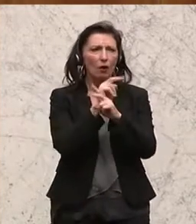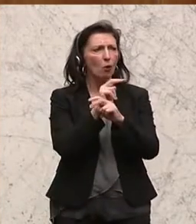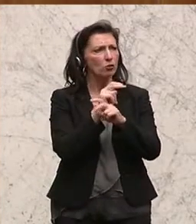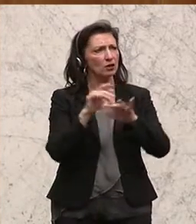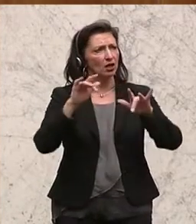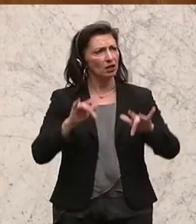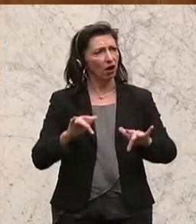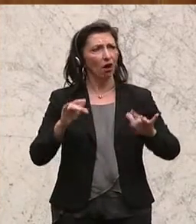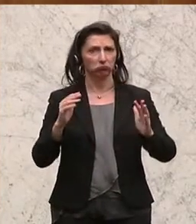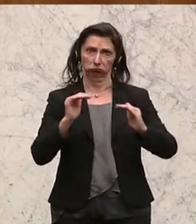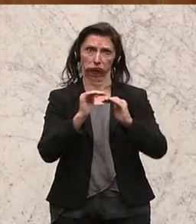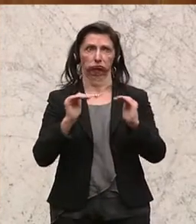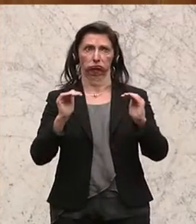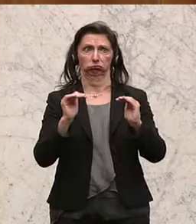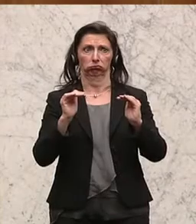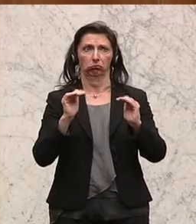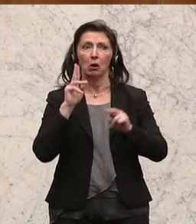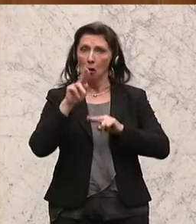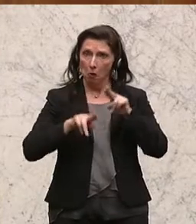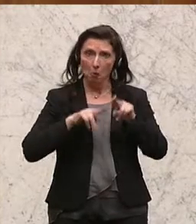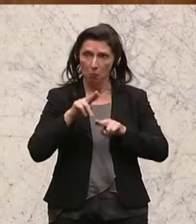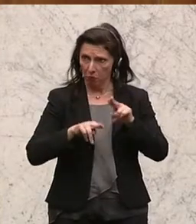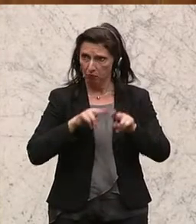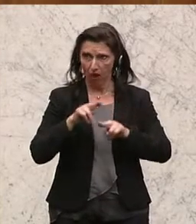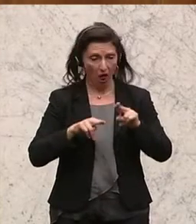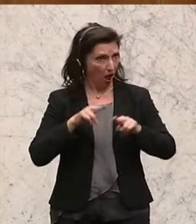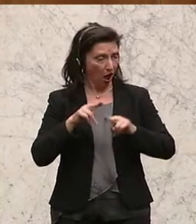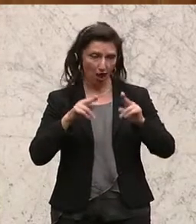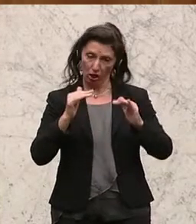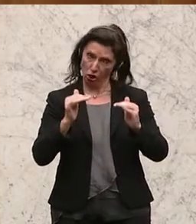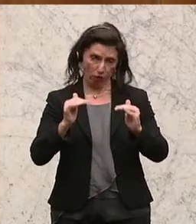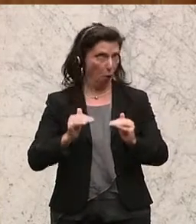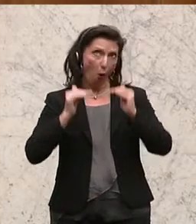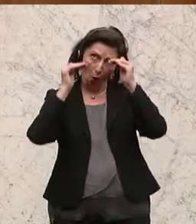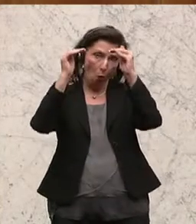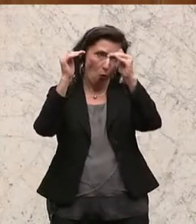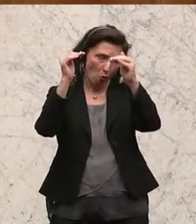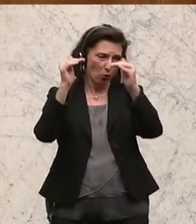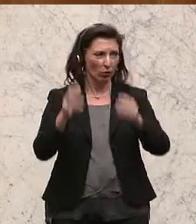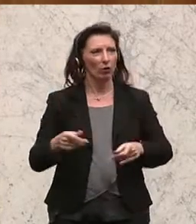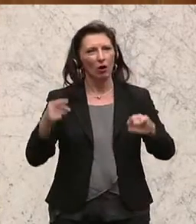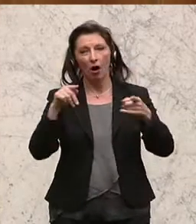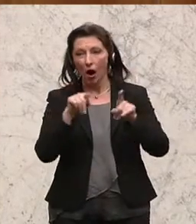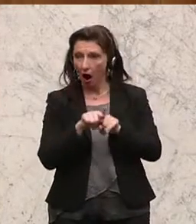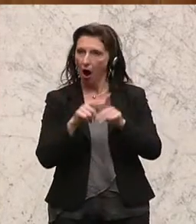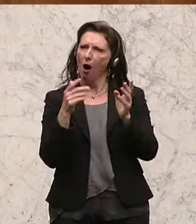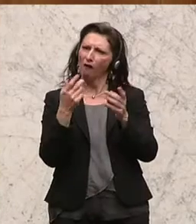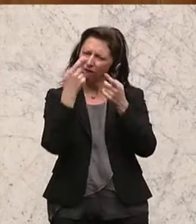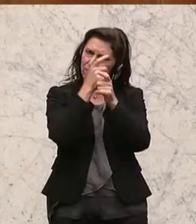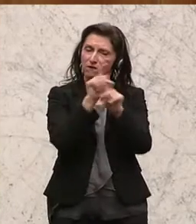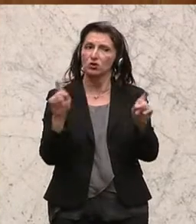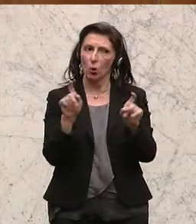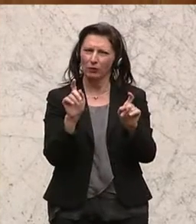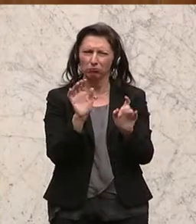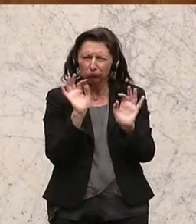hohes Niveau an Pflegeleistungen und wir haben ein hohes Niveau an Versorgungsgrad und das schaffen